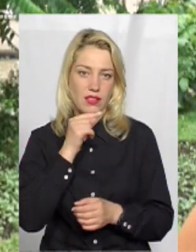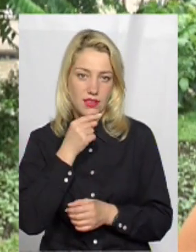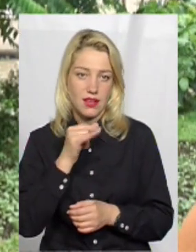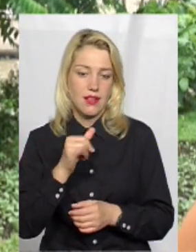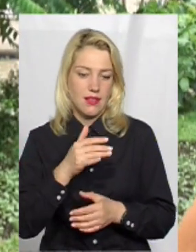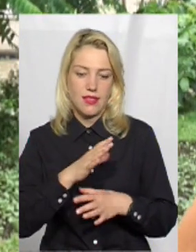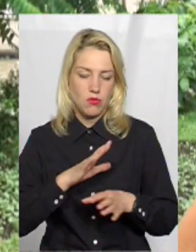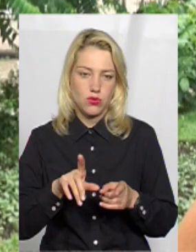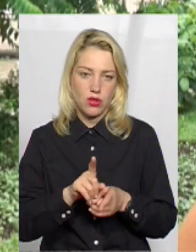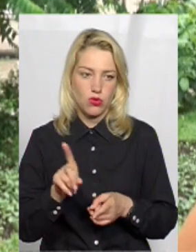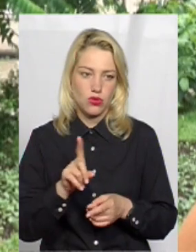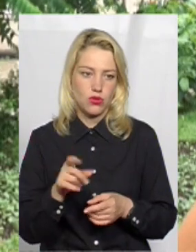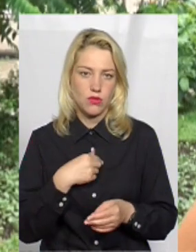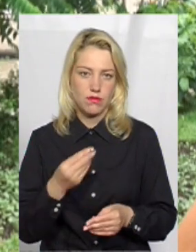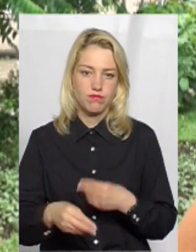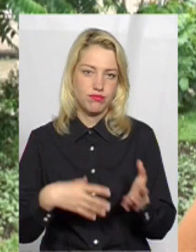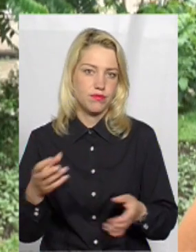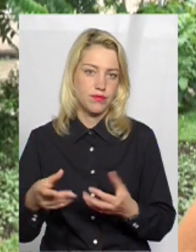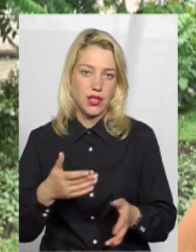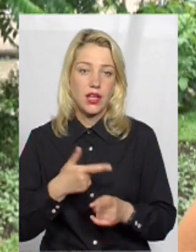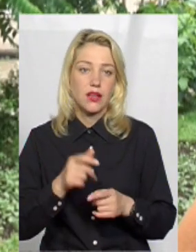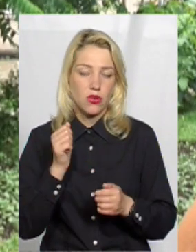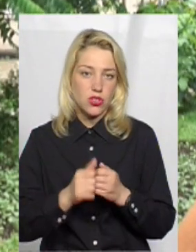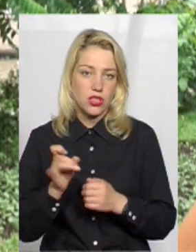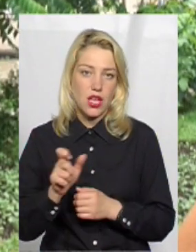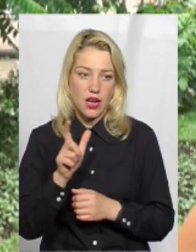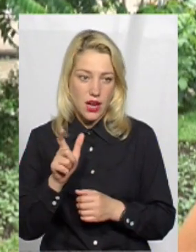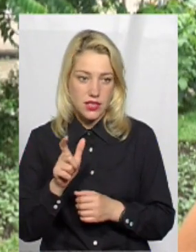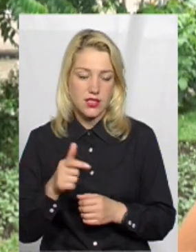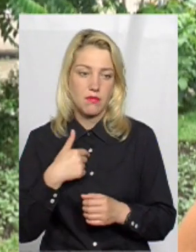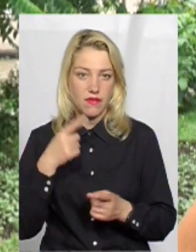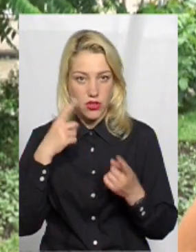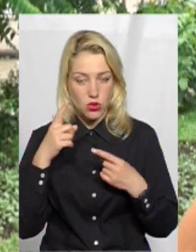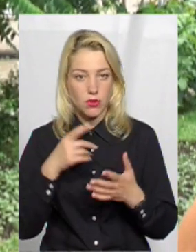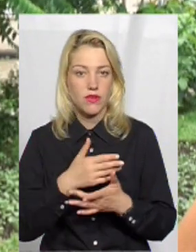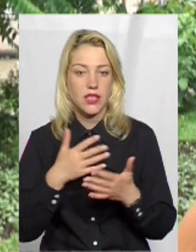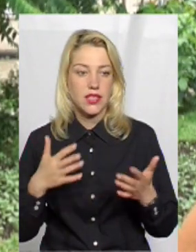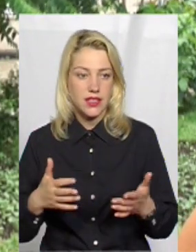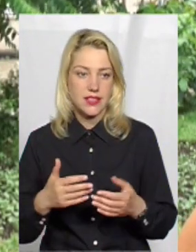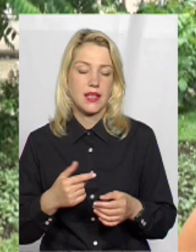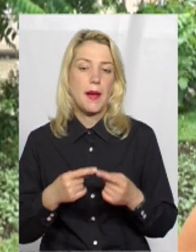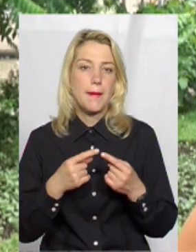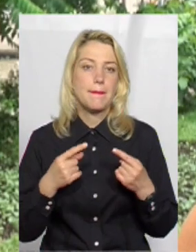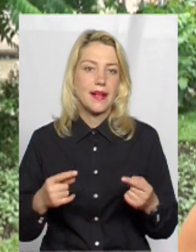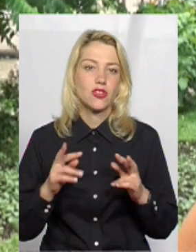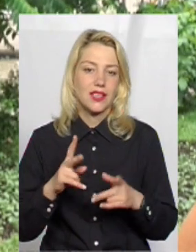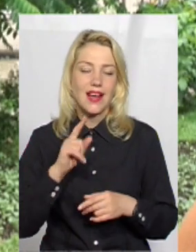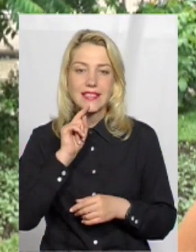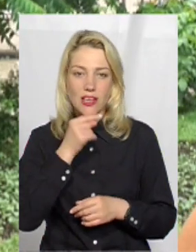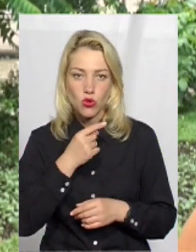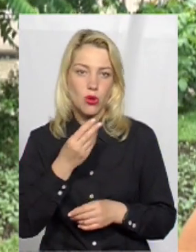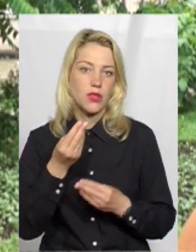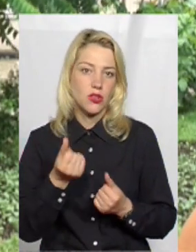якісь такі, щоб ми там шастали грошима. Кожен раз ми видумували різні методи, як зекономити